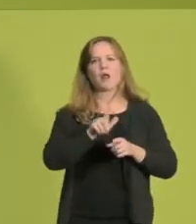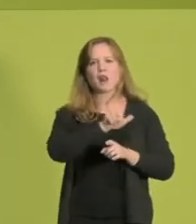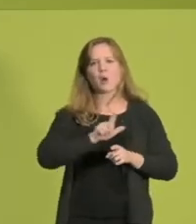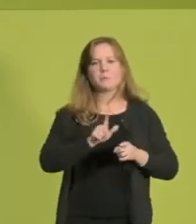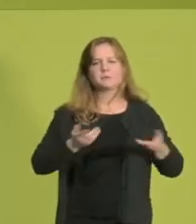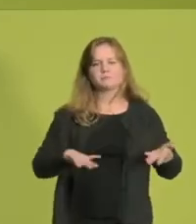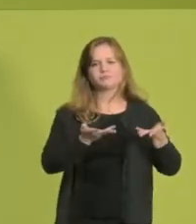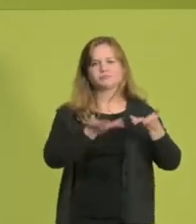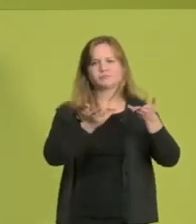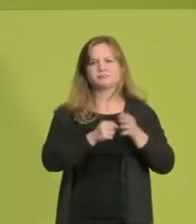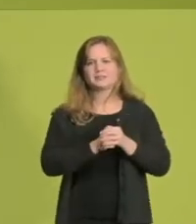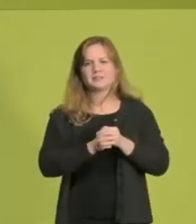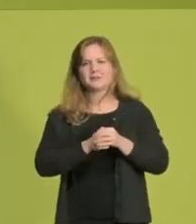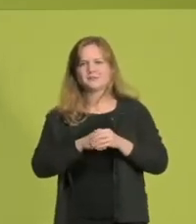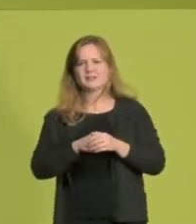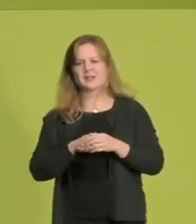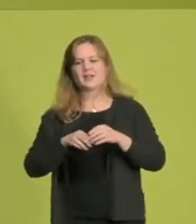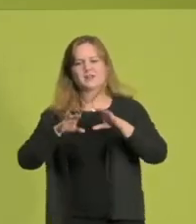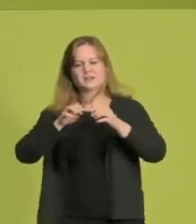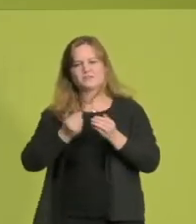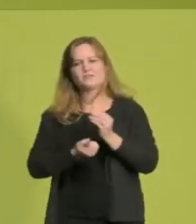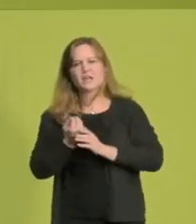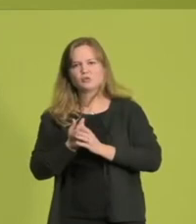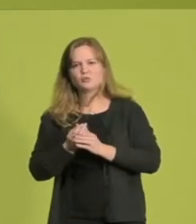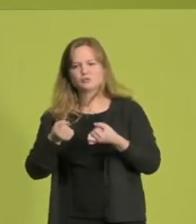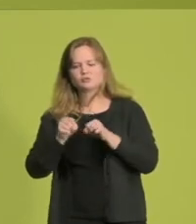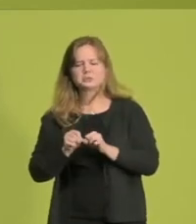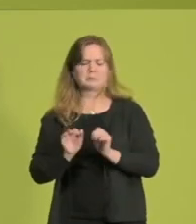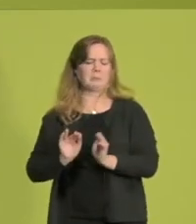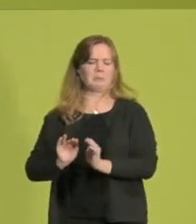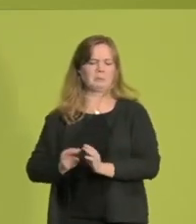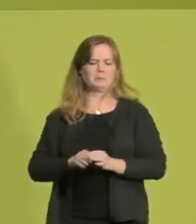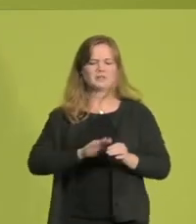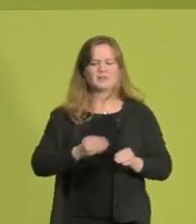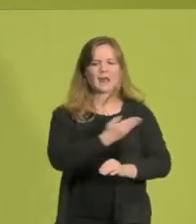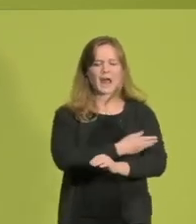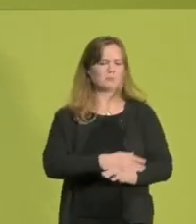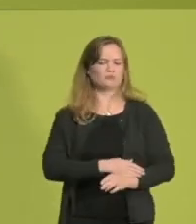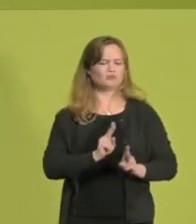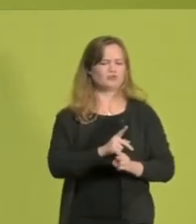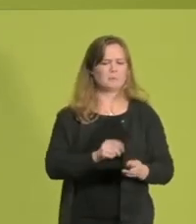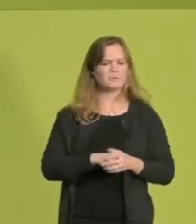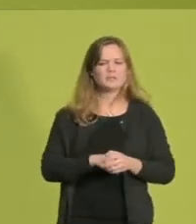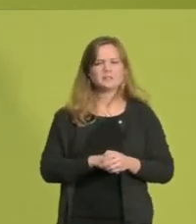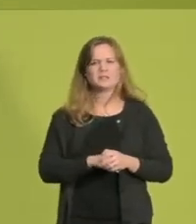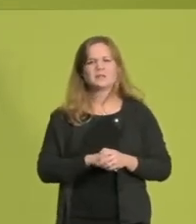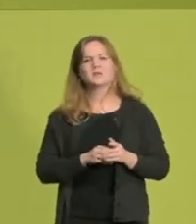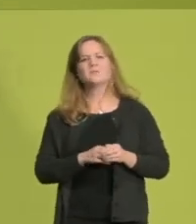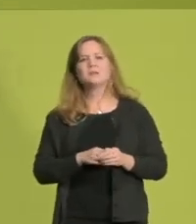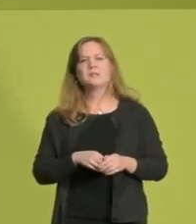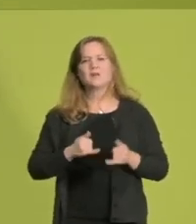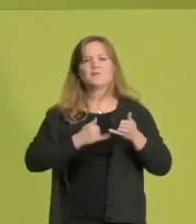Naturschutz kleinreden, die Kinderarmut weglächeln, die Geschlechtergerechtigkeit für einen Schreckgespenst